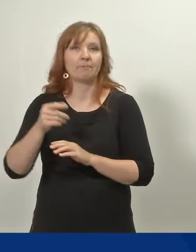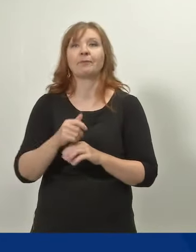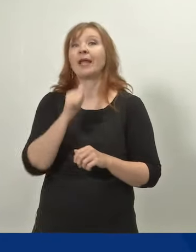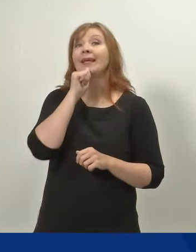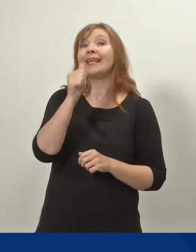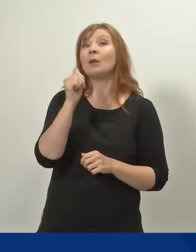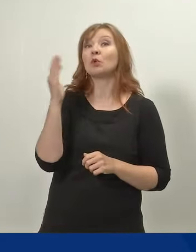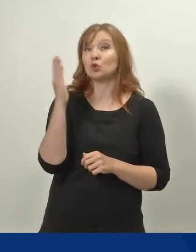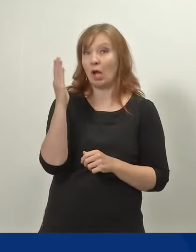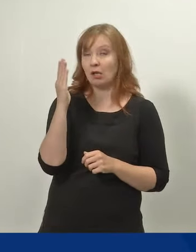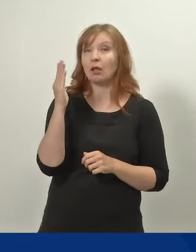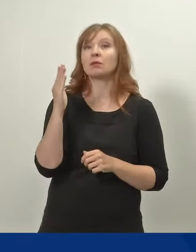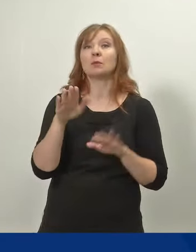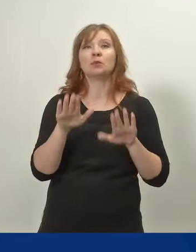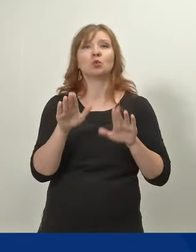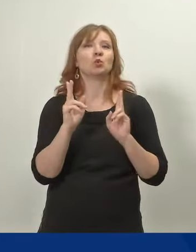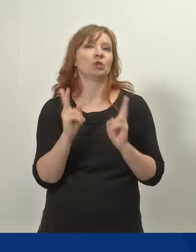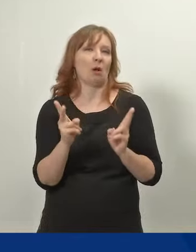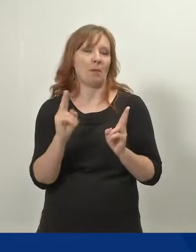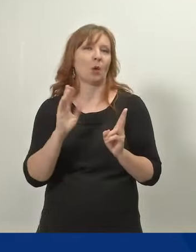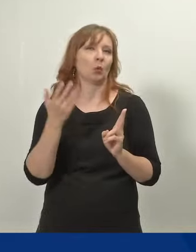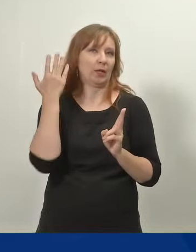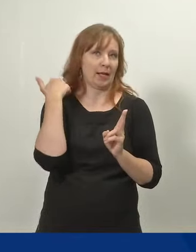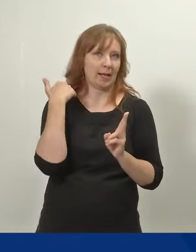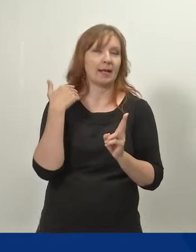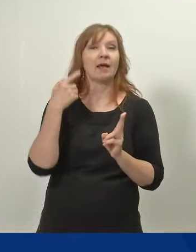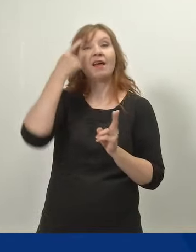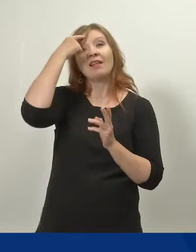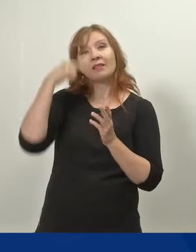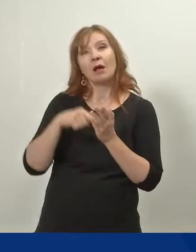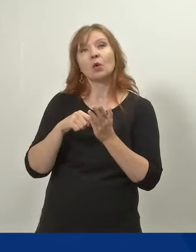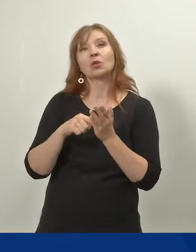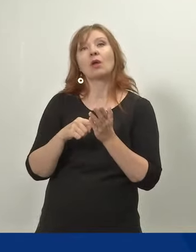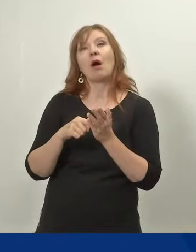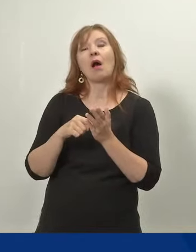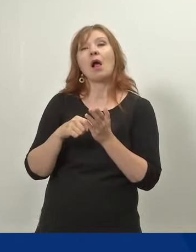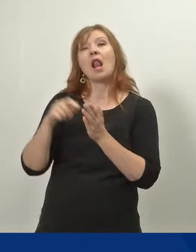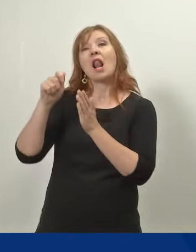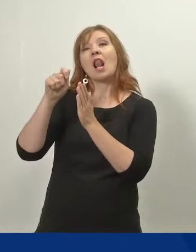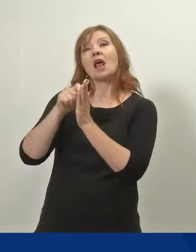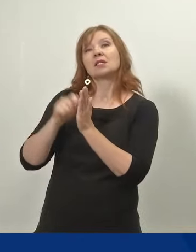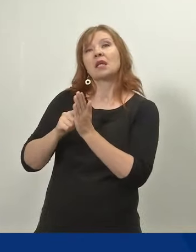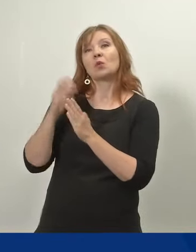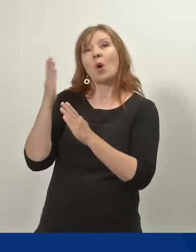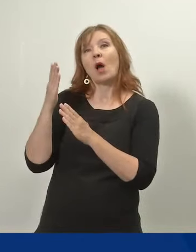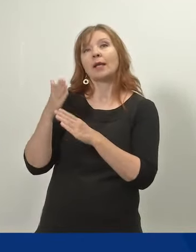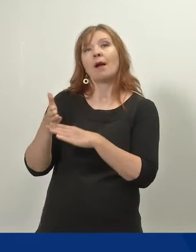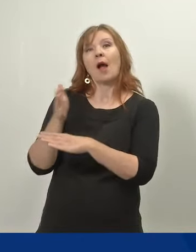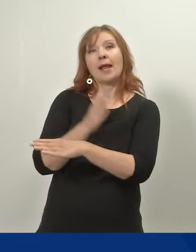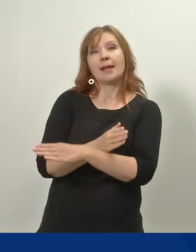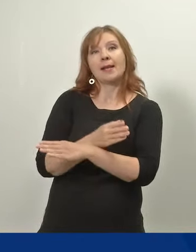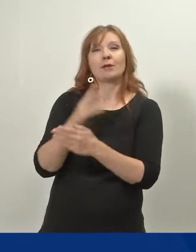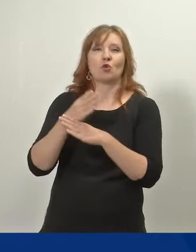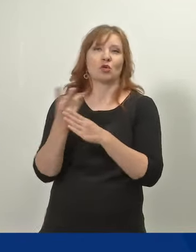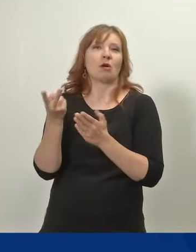nyt edelleen ennallaan, eli pääsääntöisesti kaksi kuukautta ennen laskettua aikaa.